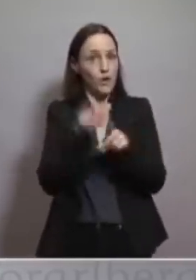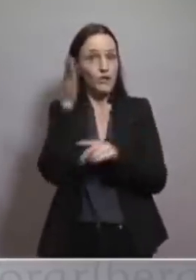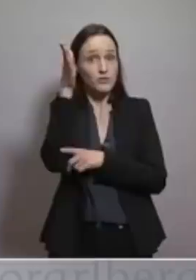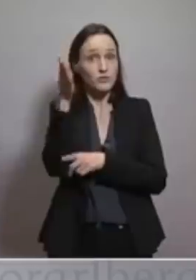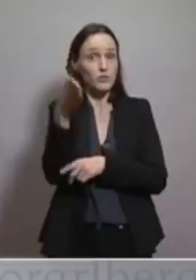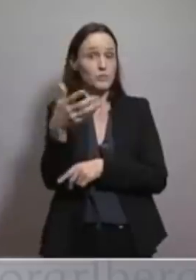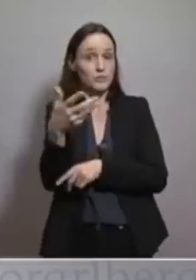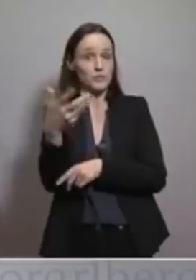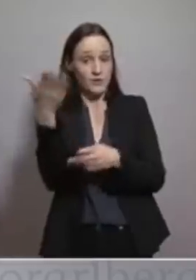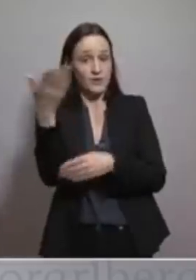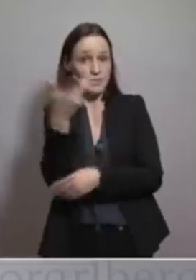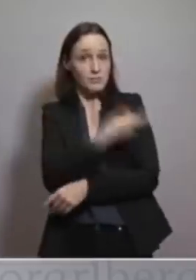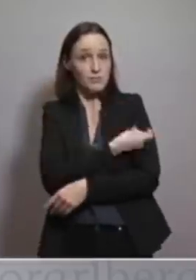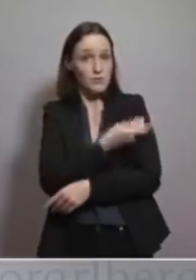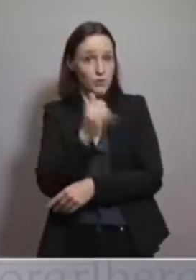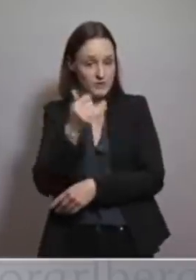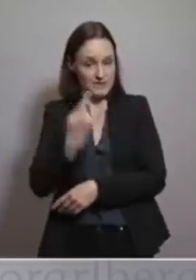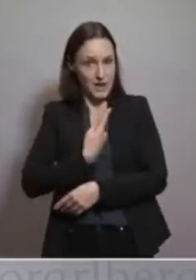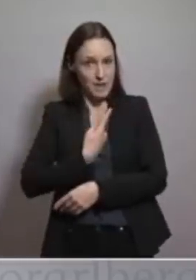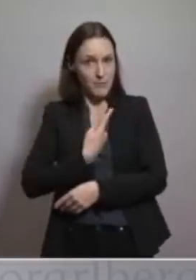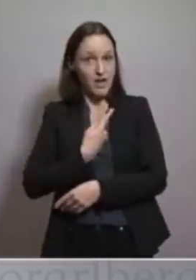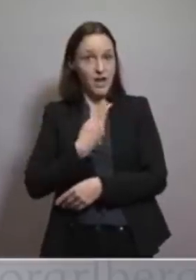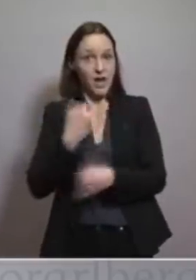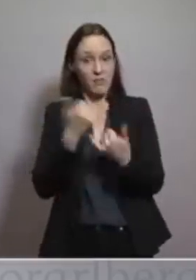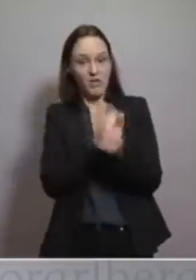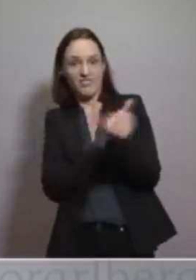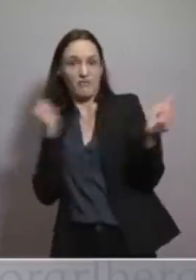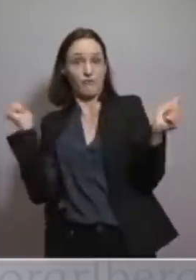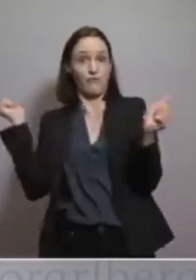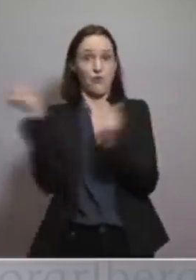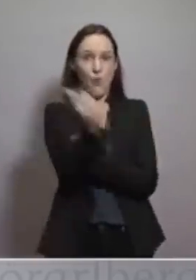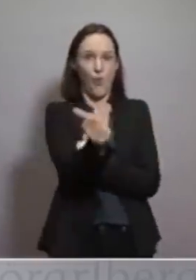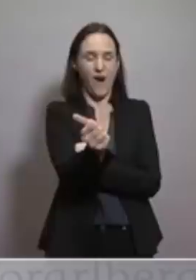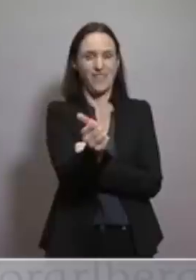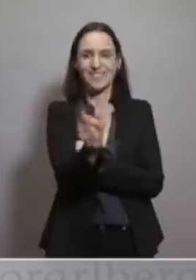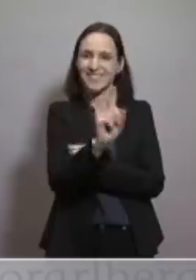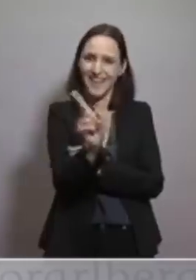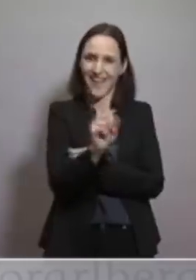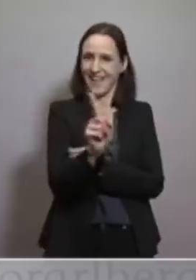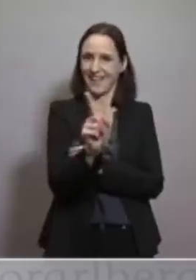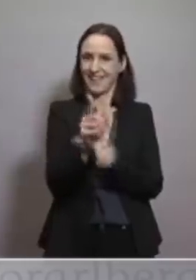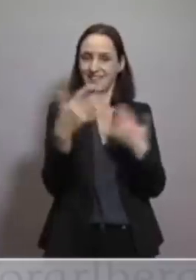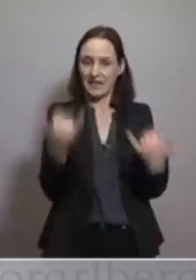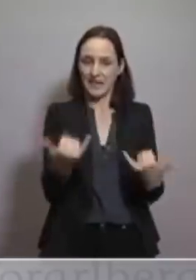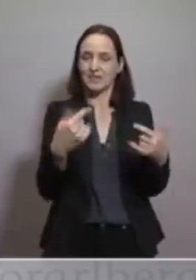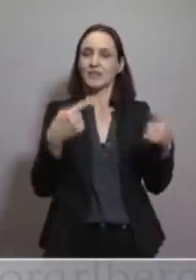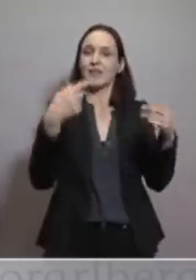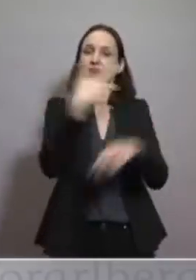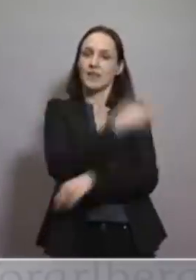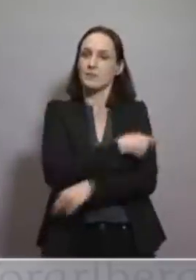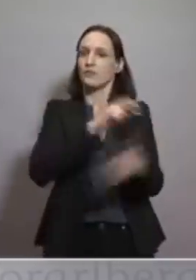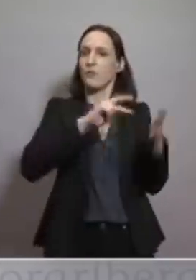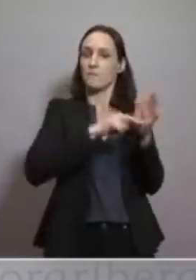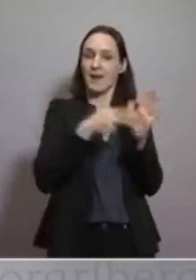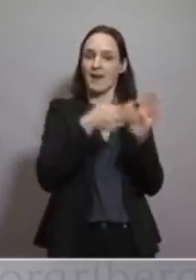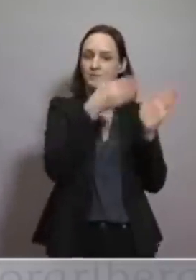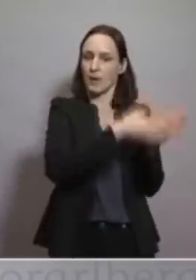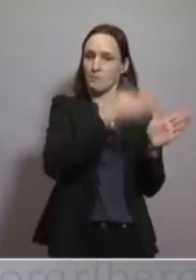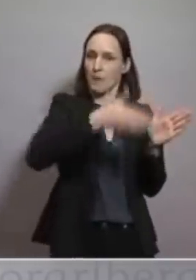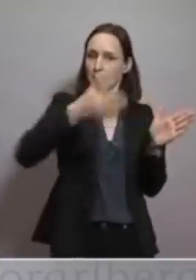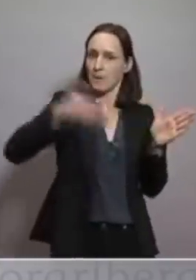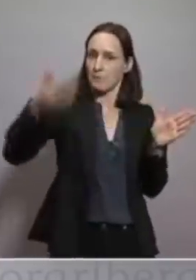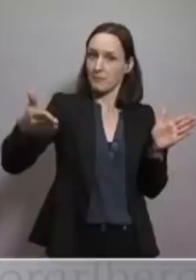aber es ist, glaube ich, im Moment nicht richtig, sich vorzudrängen, sondern zu sagen, dann, wenn es eben für diese Gruppe auch vorgesehen ist, dann sollten wir